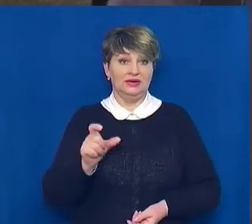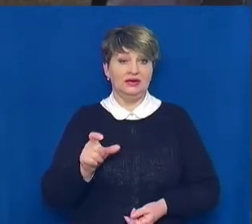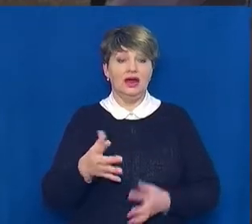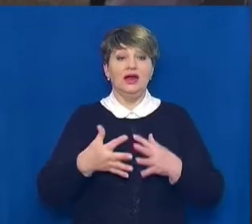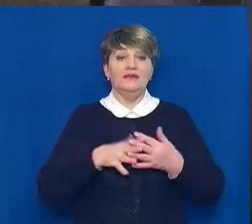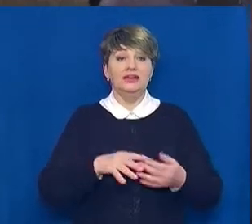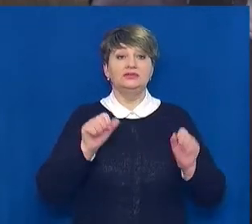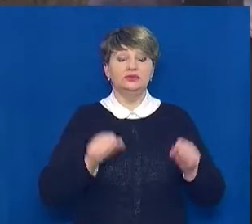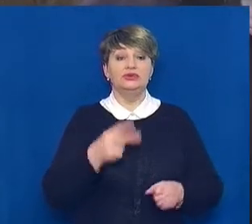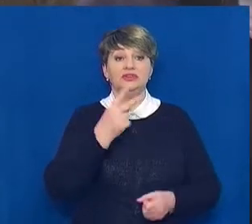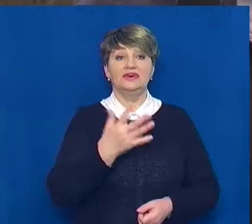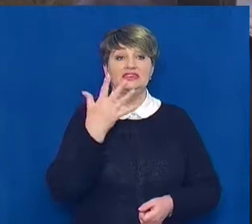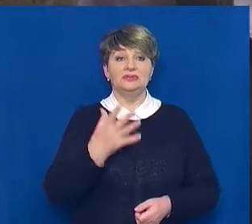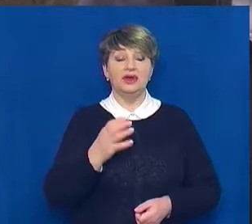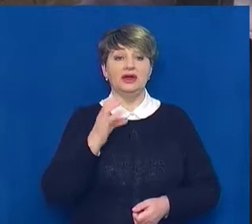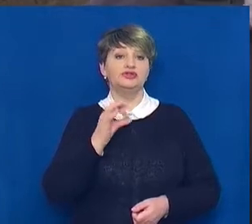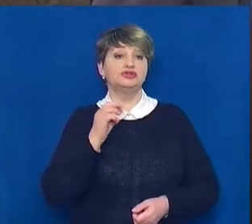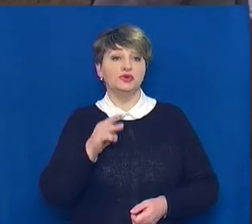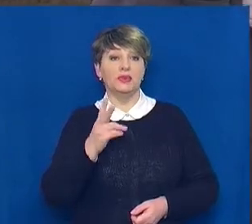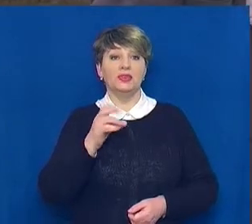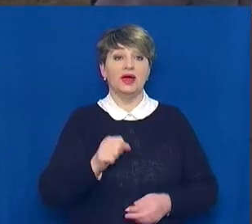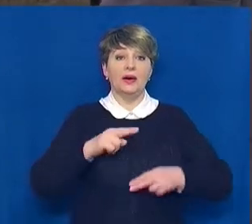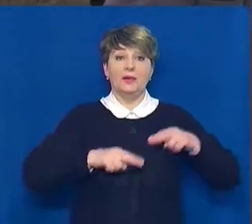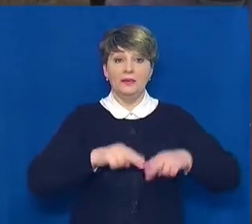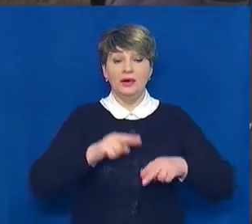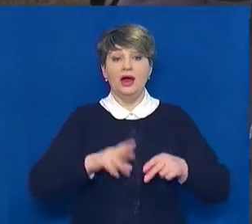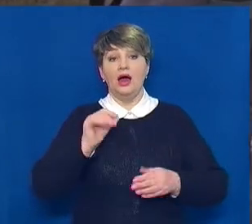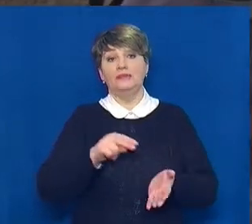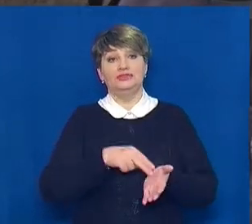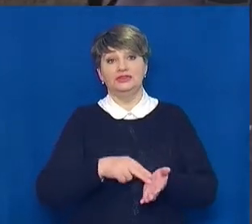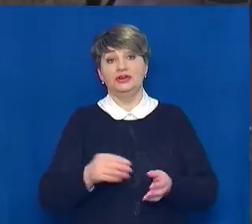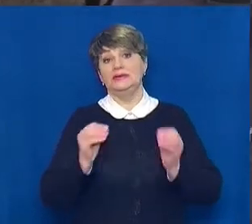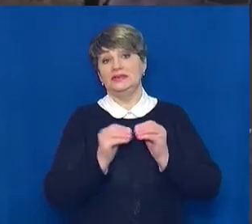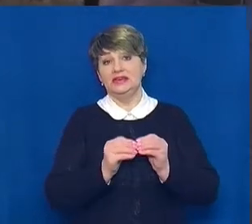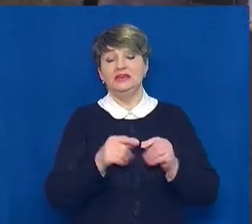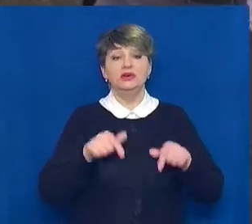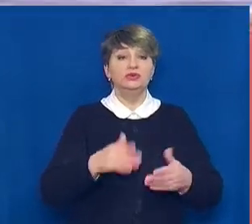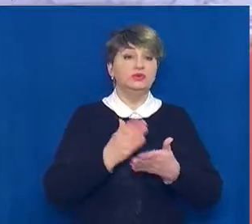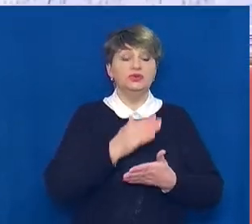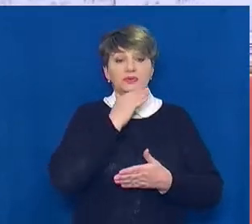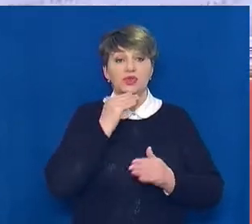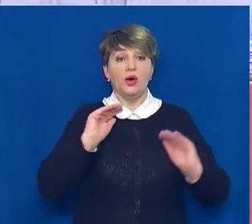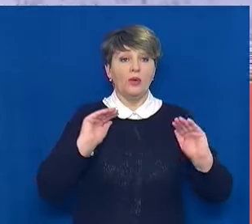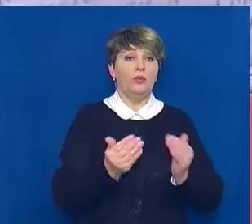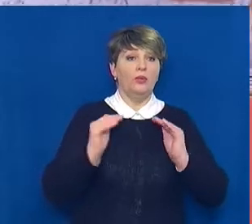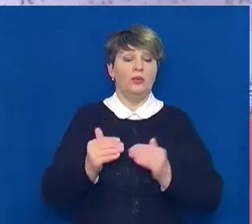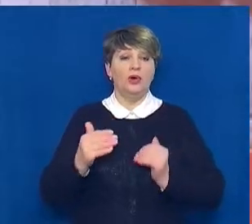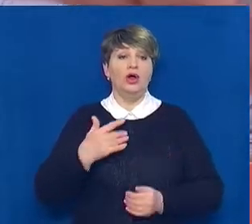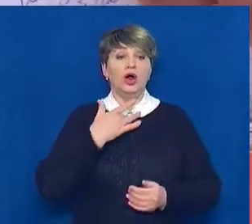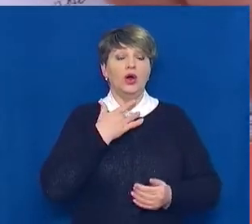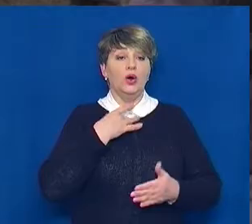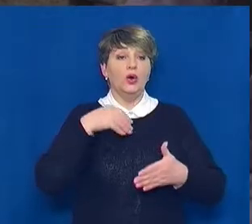25 соток на будівництво, Черкасах 10. Тут купа обмежень і по податкам, і по різним сферам. Голосували 83